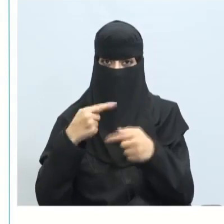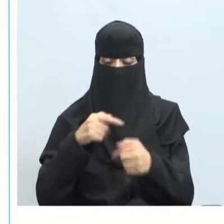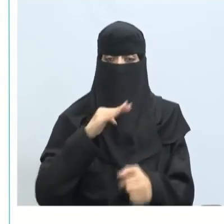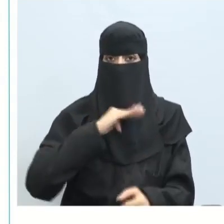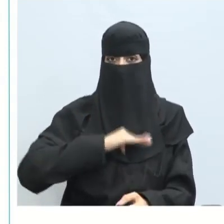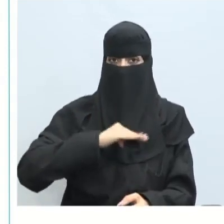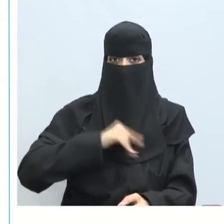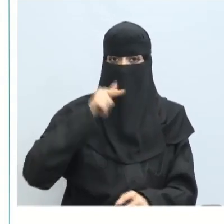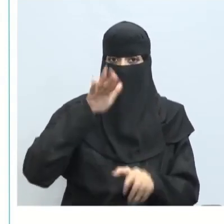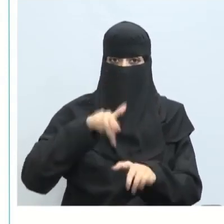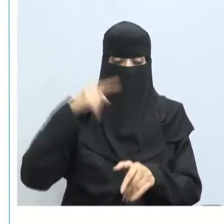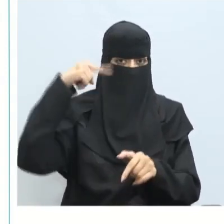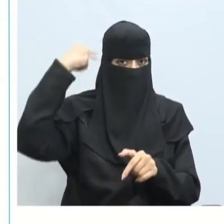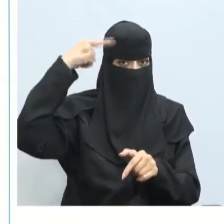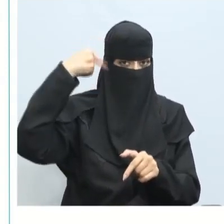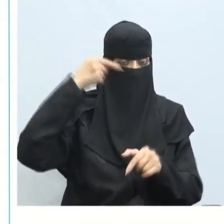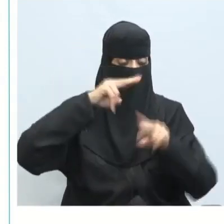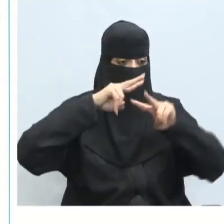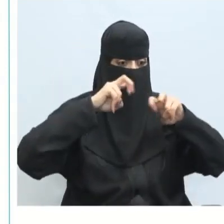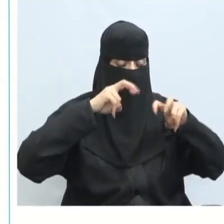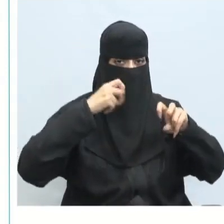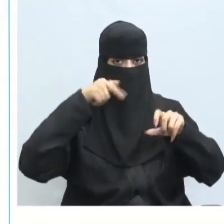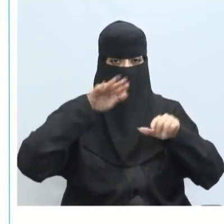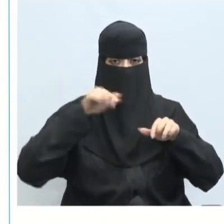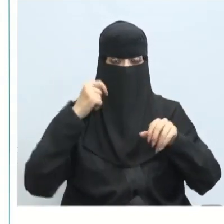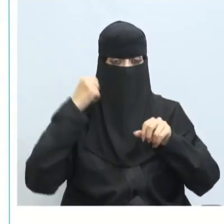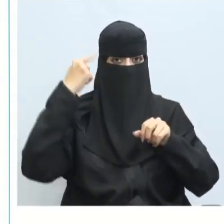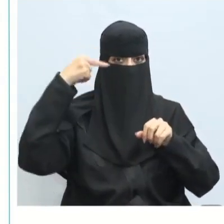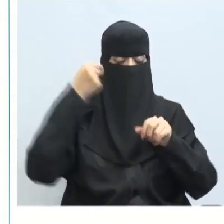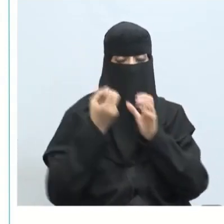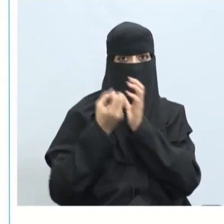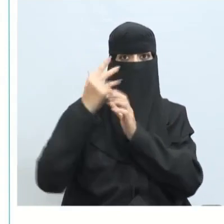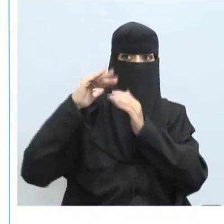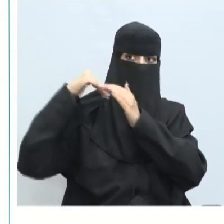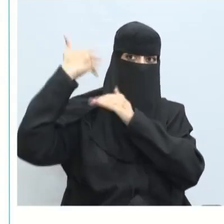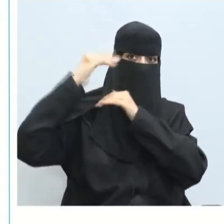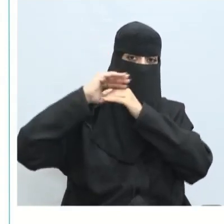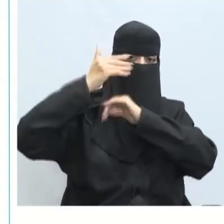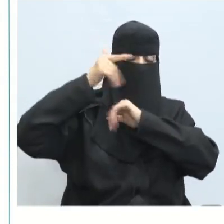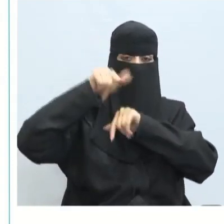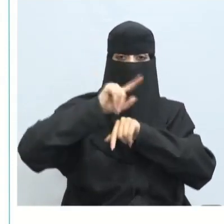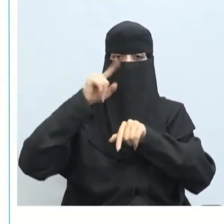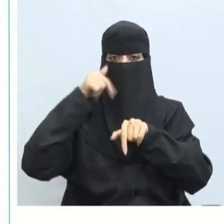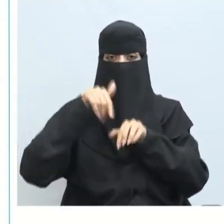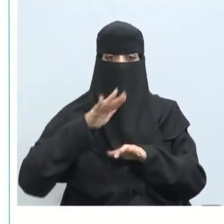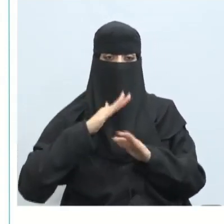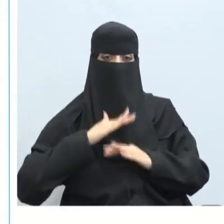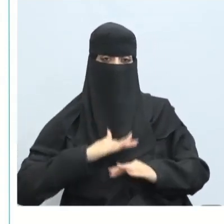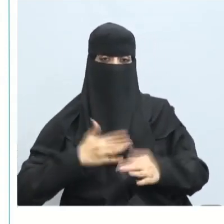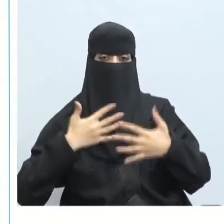يجعلك تفكر وتبحث عن تفكير إبداعي خارج الصندوق حينما لا يكون لدي الشخص ضغط